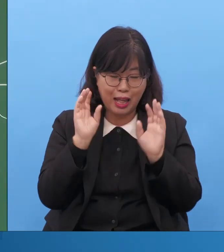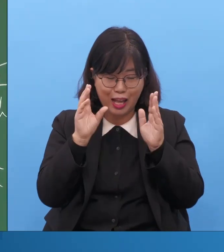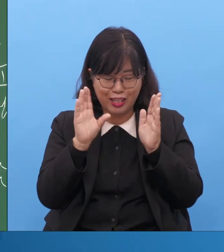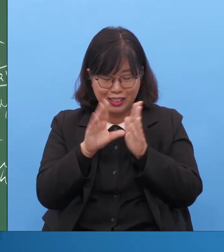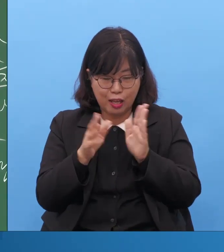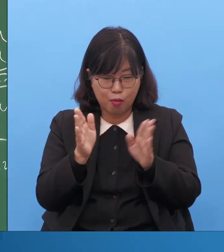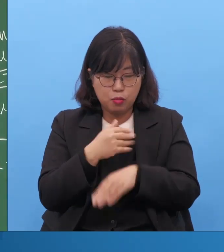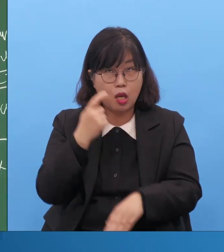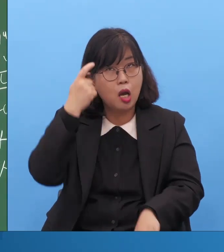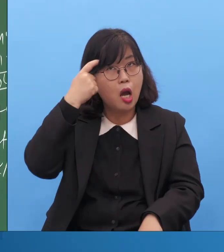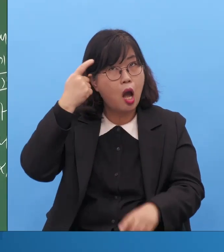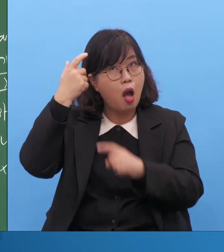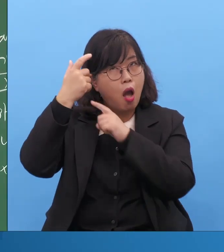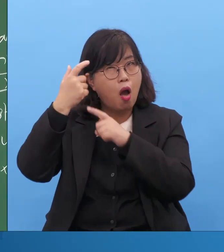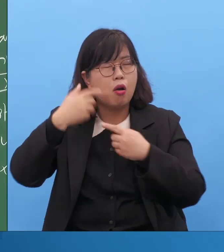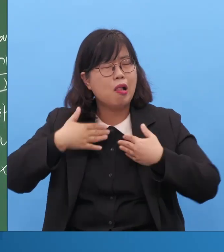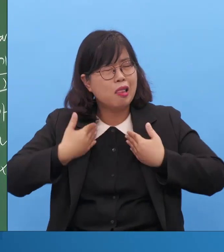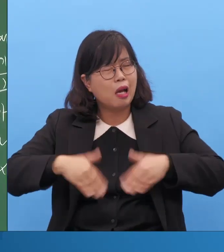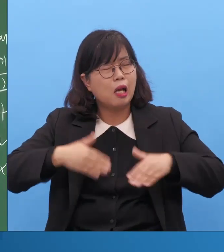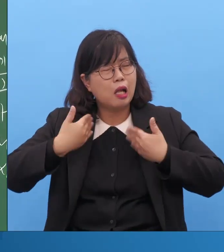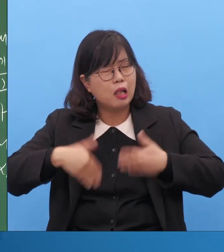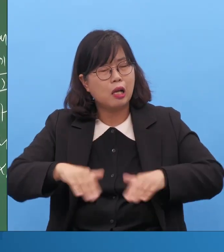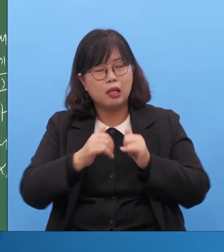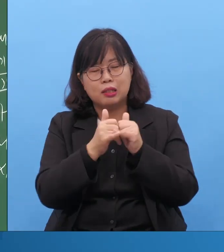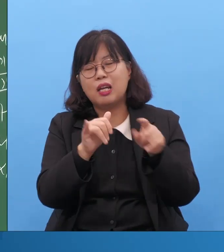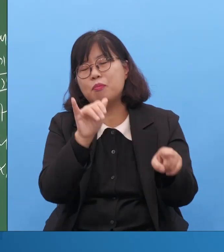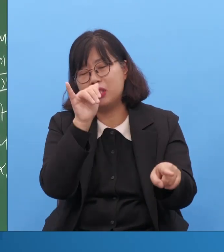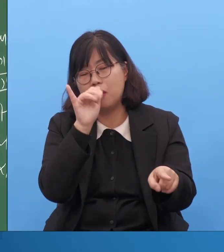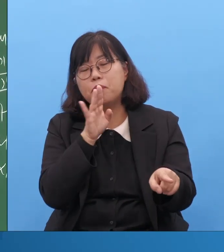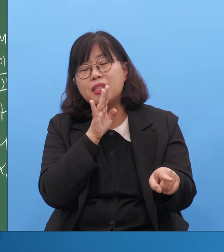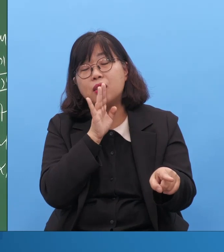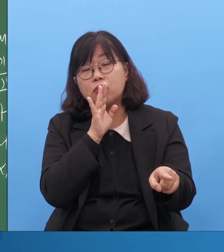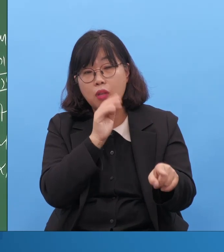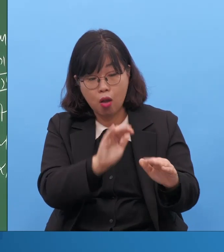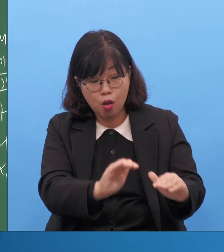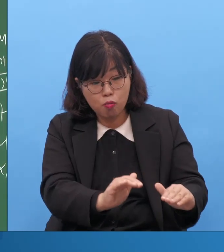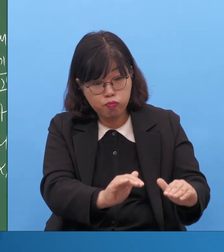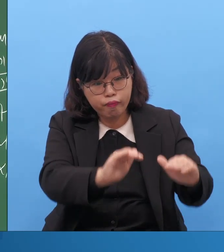그걸 안 도와주기 때문에 문제가 더 커지게 왠 거예요.